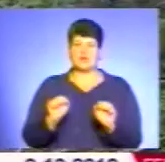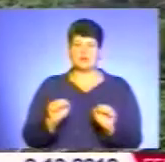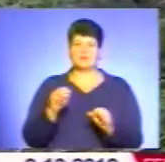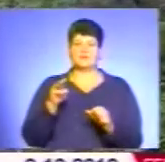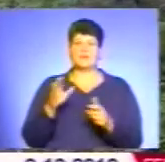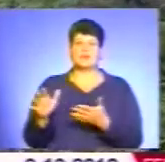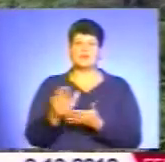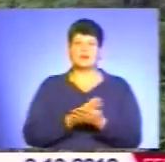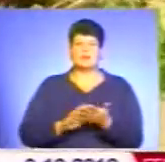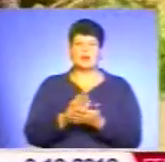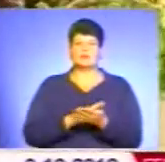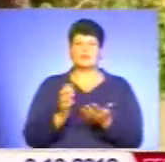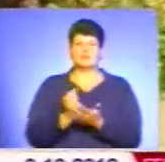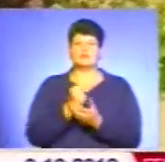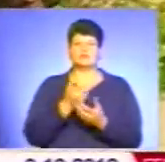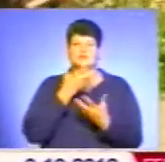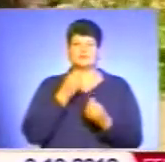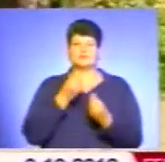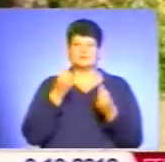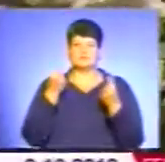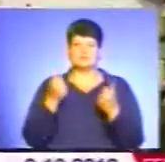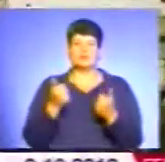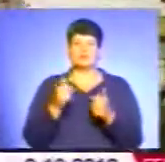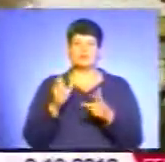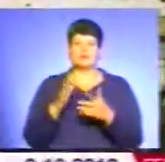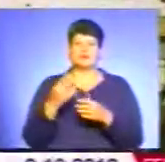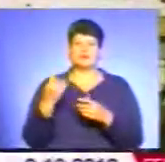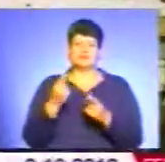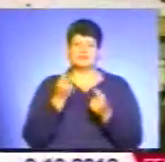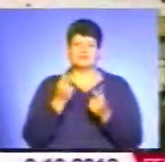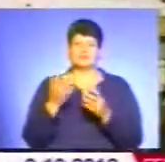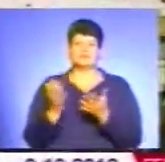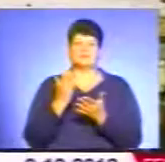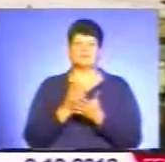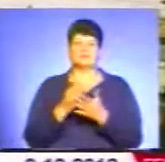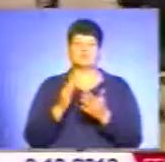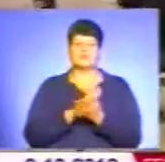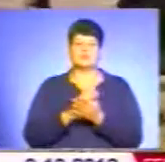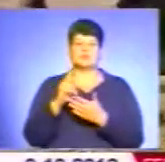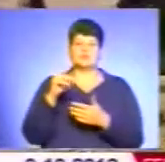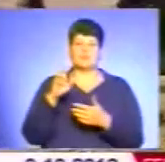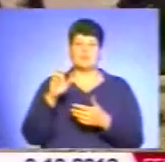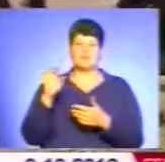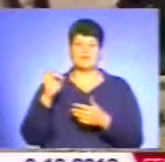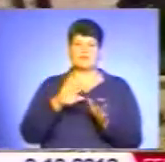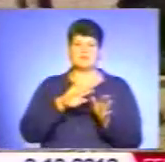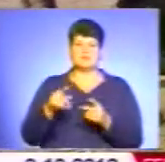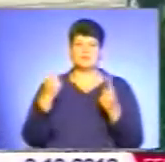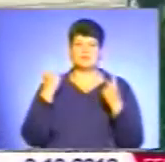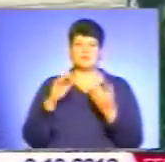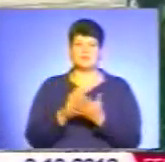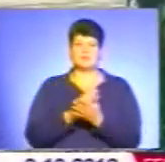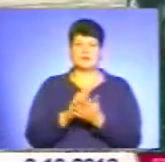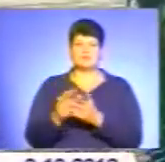вдалася на славу. На 26 причепів сміття став чистіше зборів. Після генерального прибирання реєстрові козаки для молоді